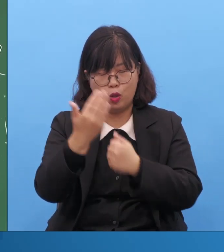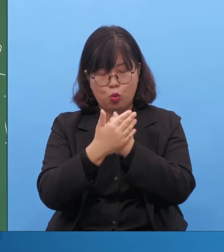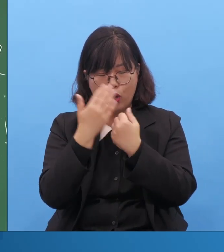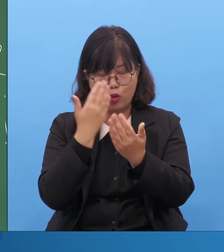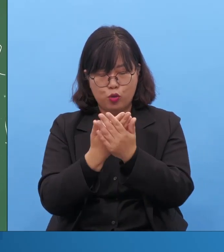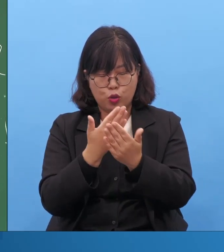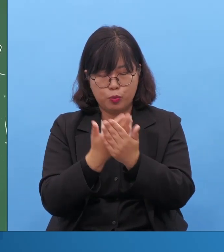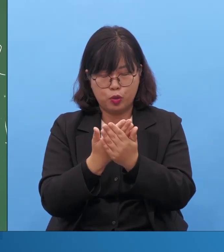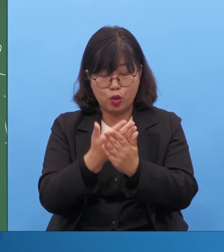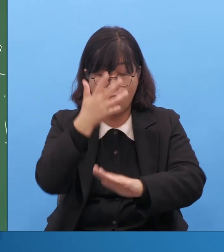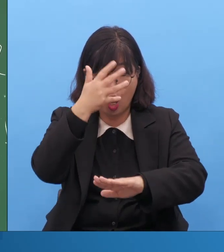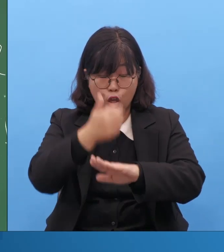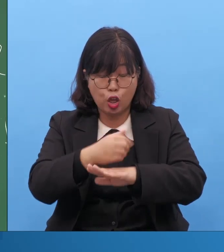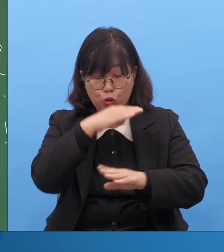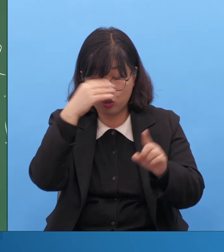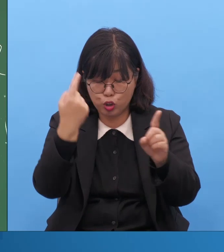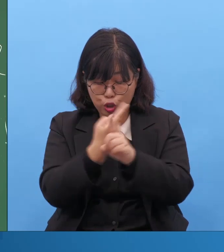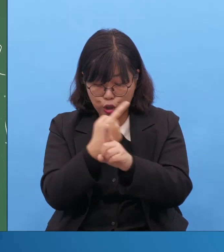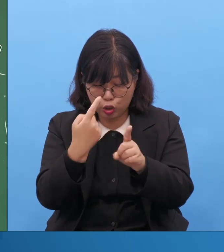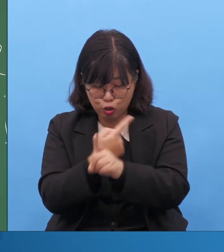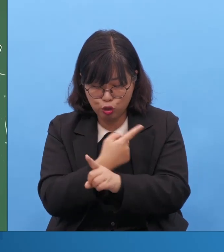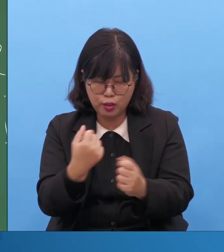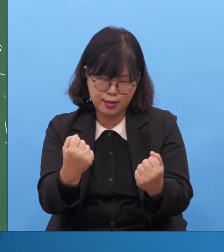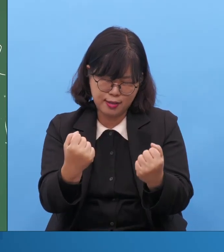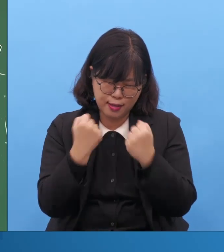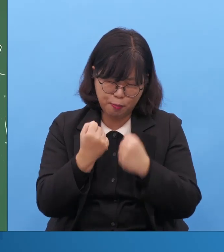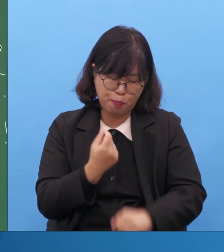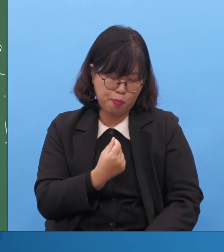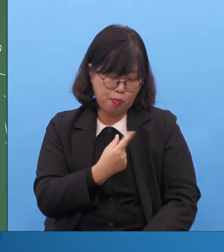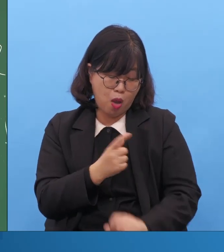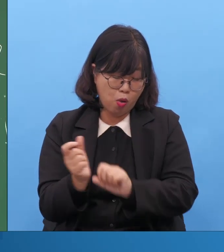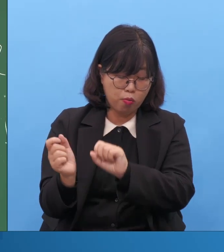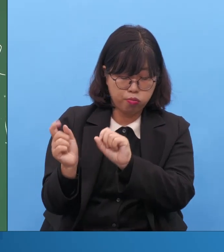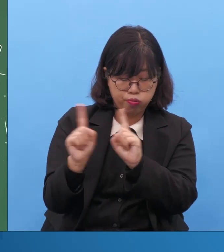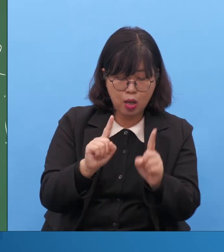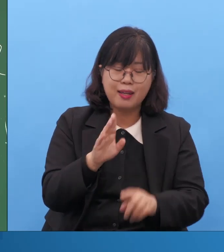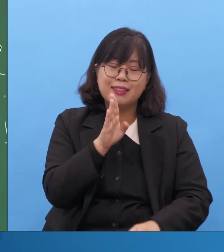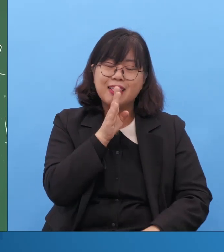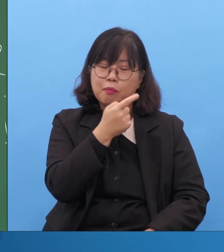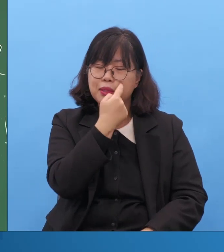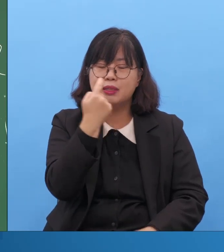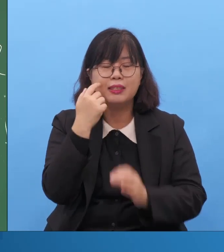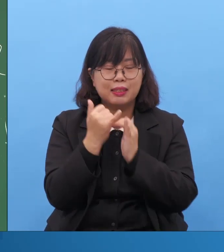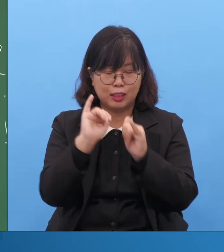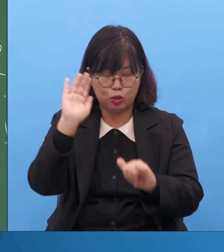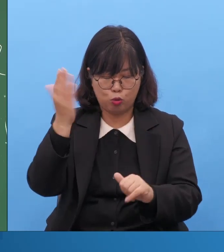그래서 치유함을 얻고 힘을 얻는 참된 정인되게 해주고 없어서